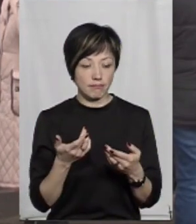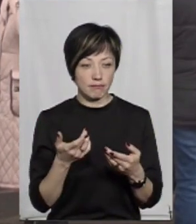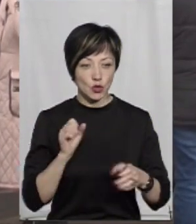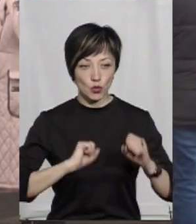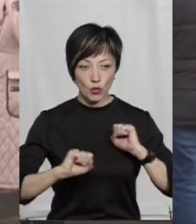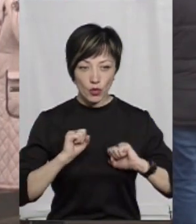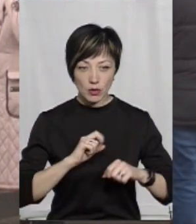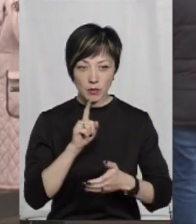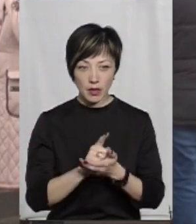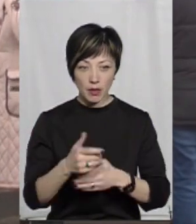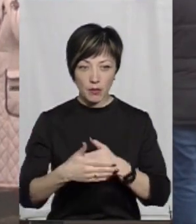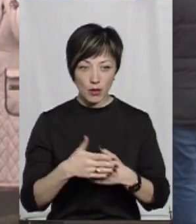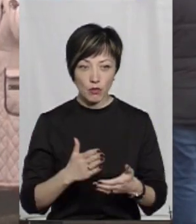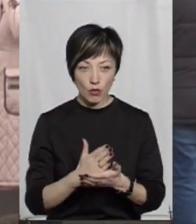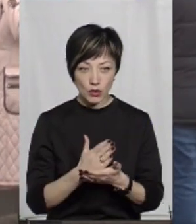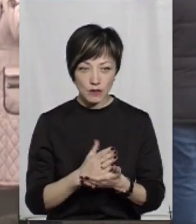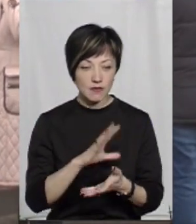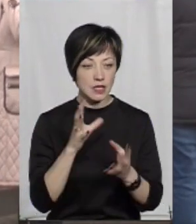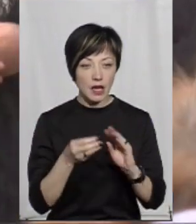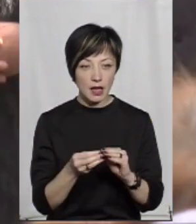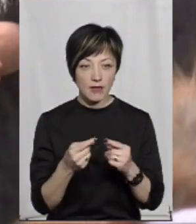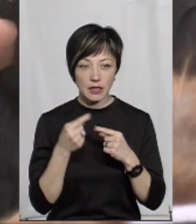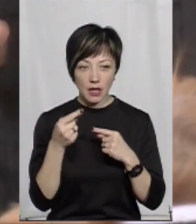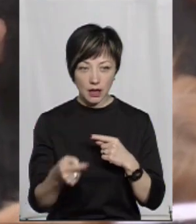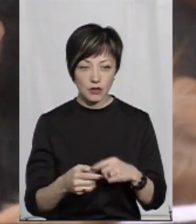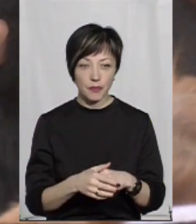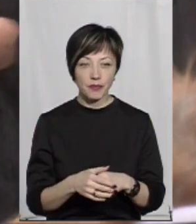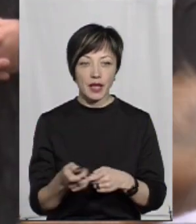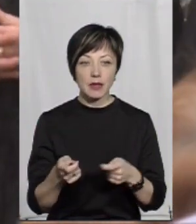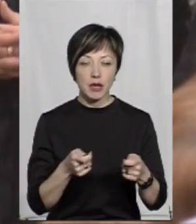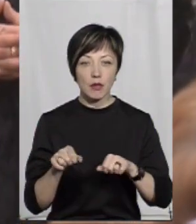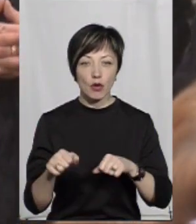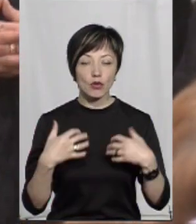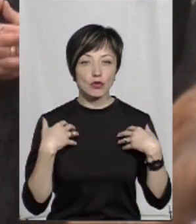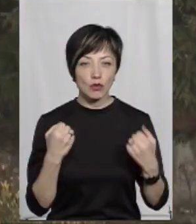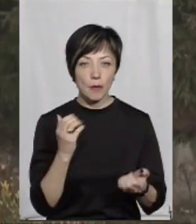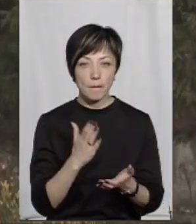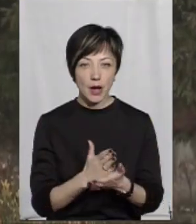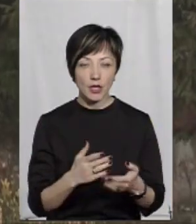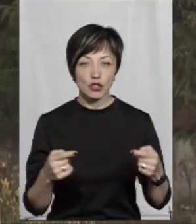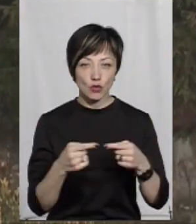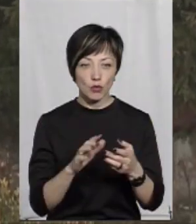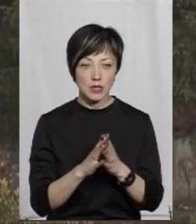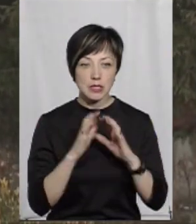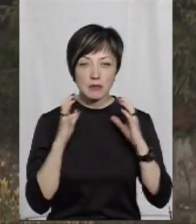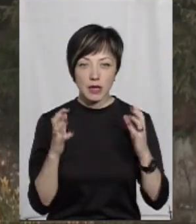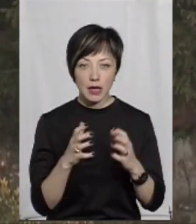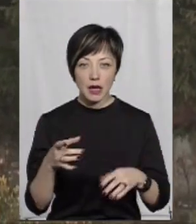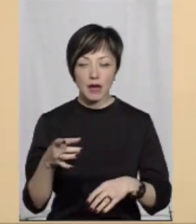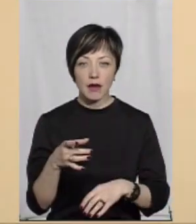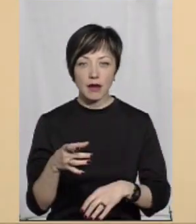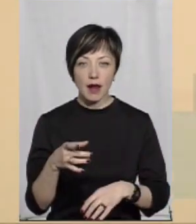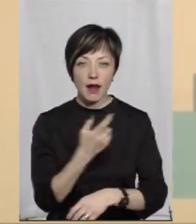мали бути наближені послуги за 20 кілька років, вони взагалі віддаляються. Департамент охорони здоров'я має чітку позицію – зберегти лікарні в районних